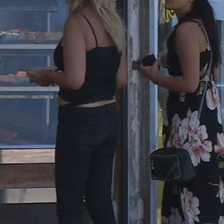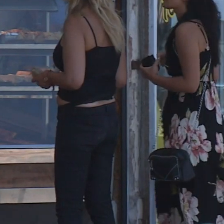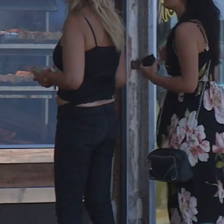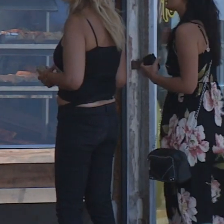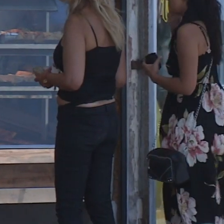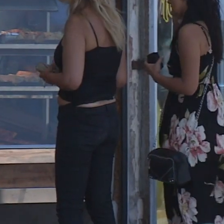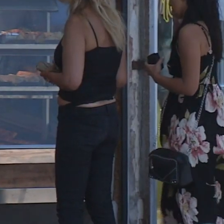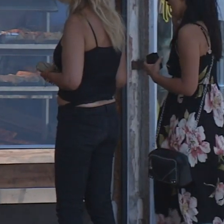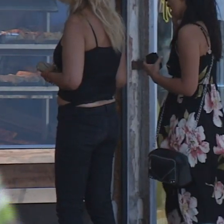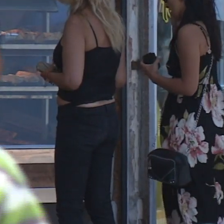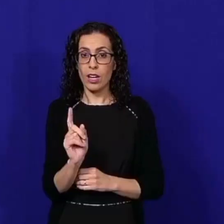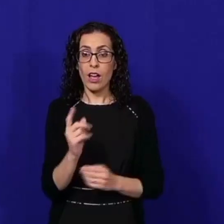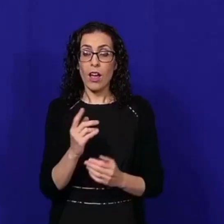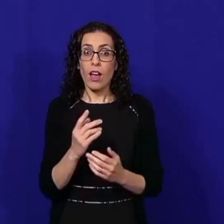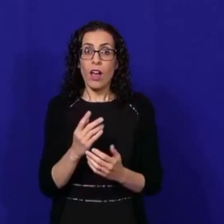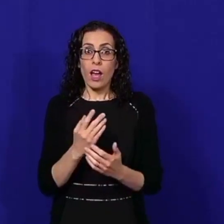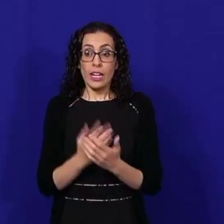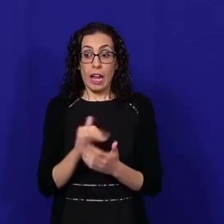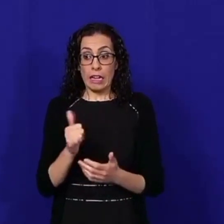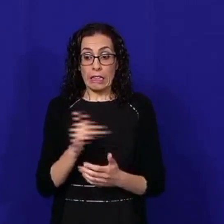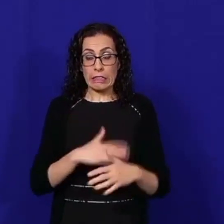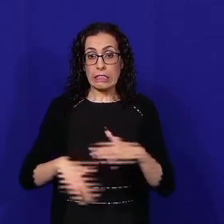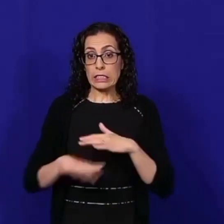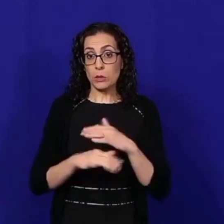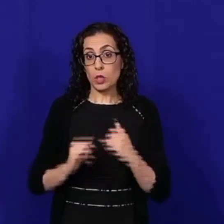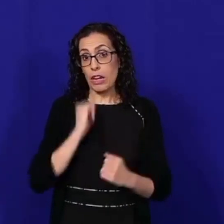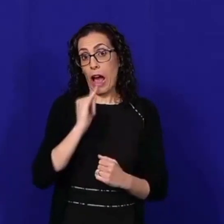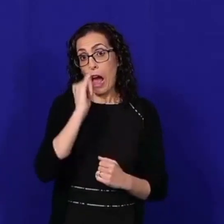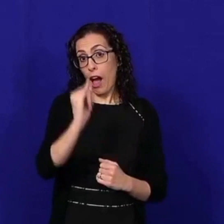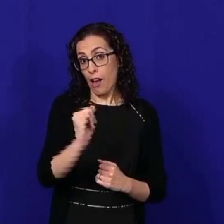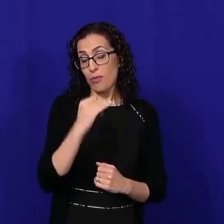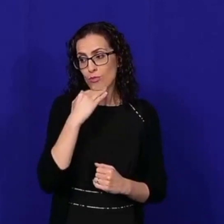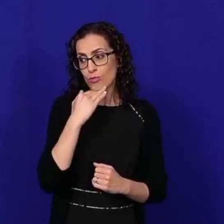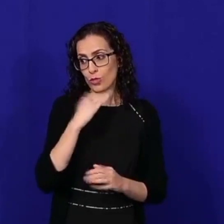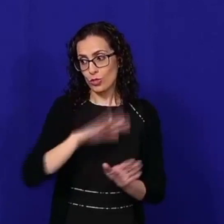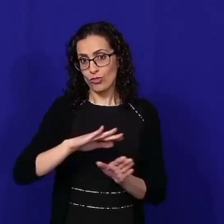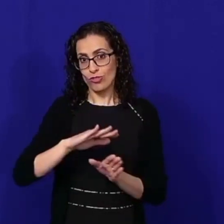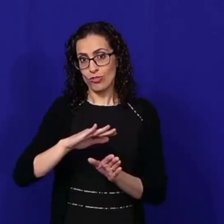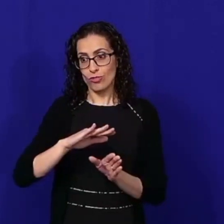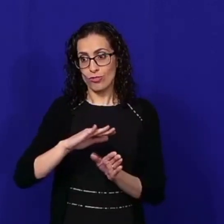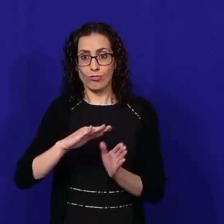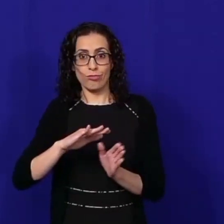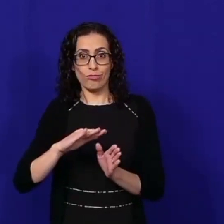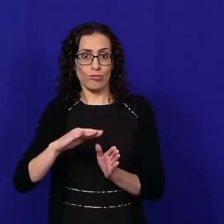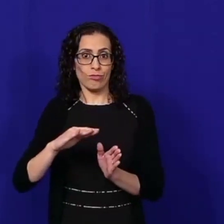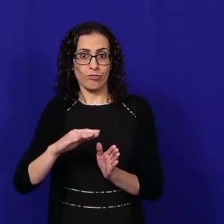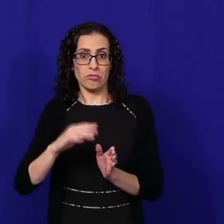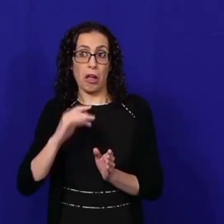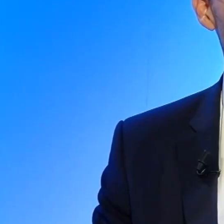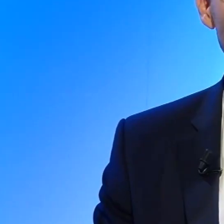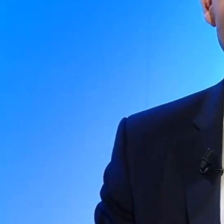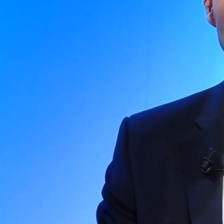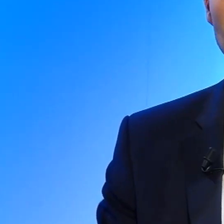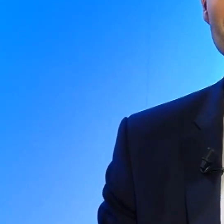li ċerti mizuri li treġġaw l-ura. Jekki situazzjoni t-baħta grava ma niskludu xejn li jahna kuntista t-reġġat mur l-ura min ċertu